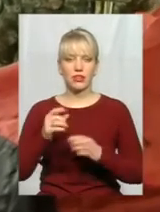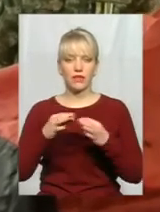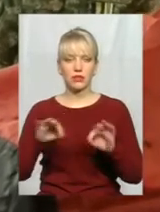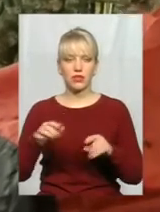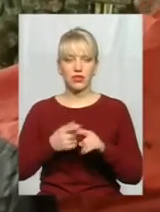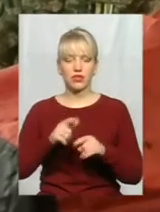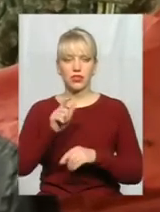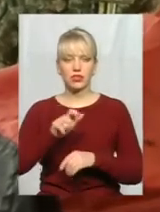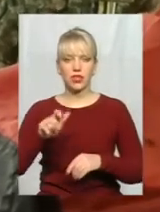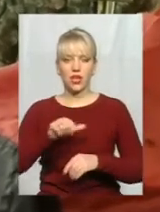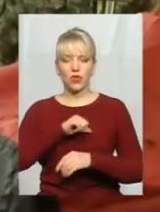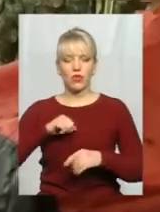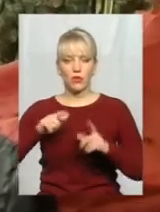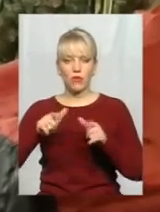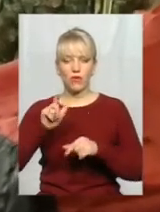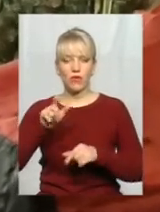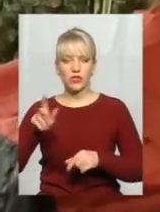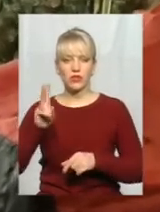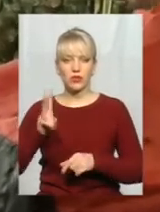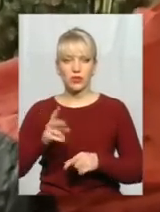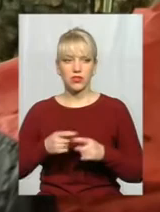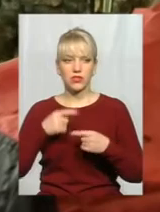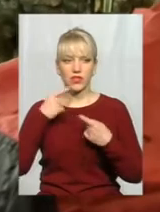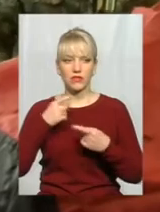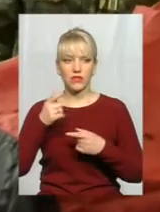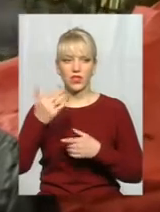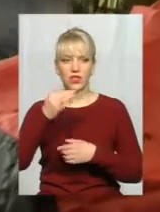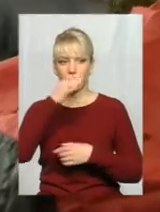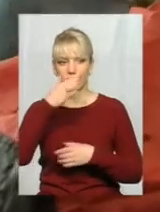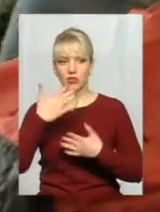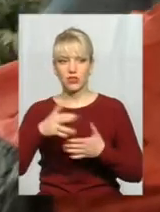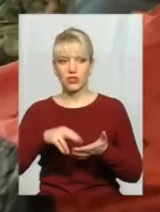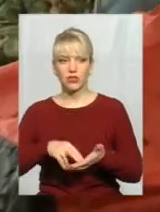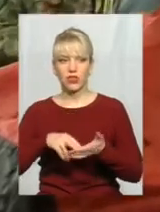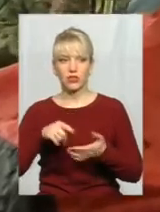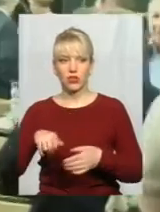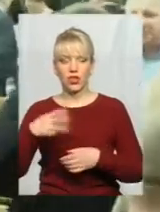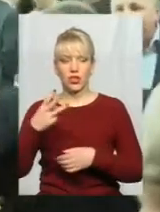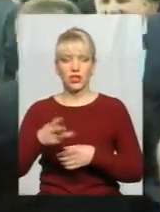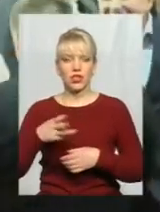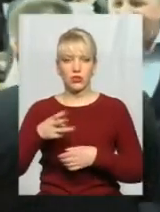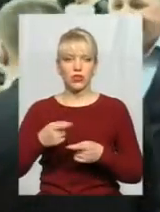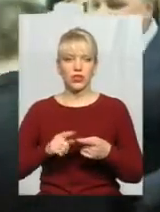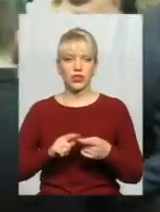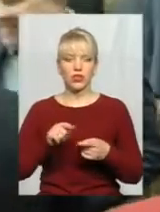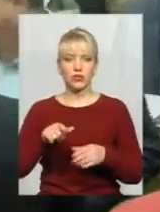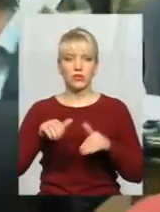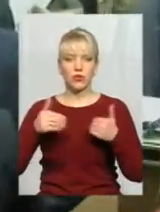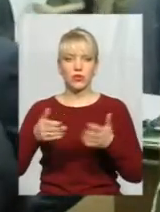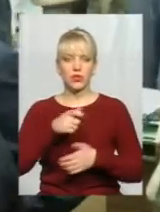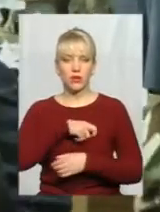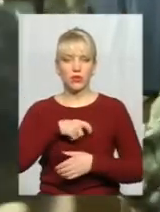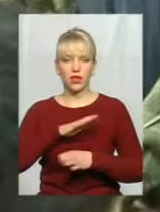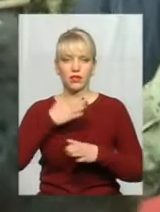цих людей, добровольців, які, як вже було сказано, може не можуть устояти до треті години. Цю пропозицію депутатський корпус не